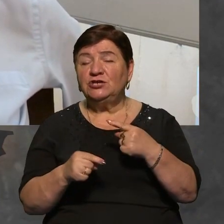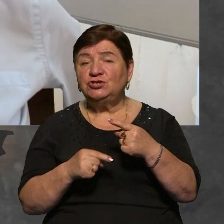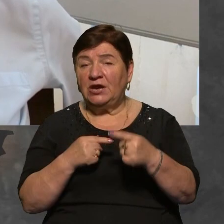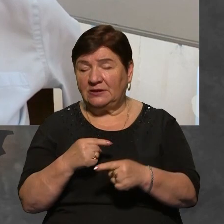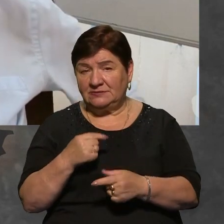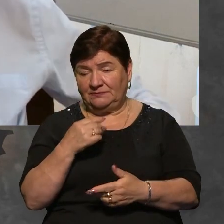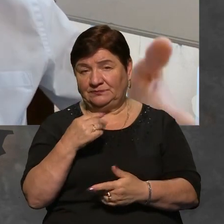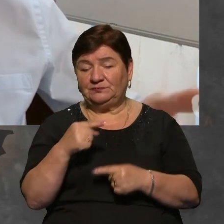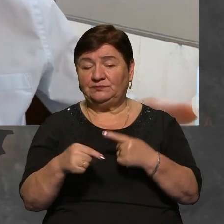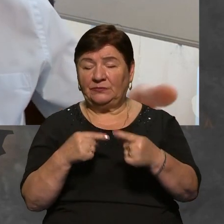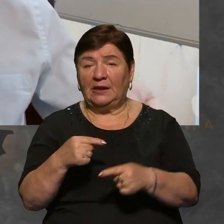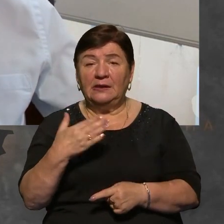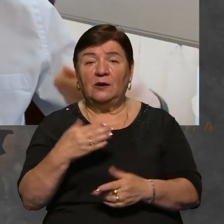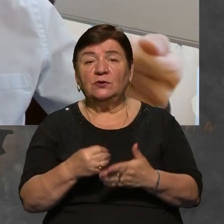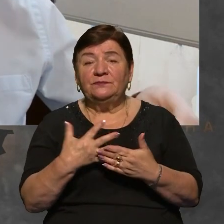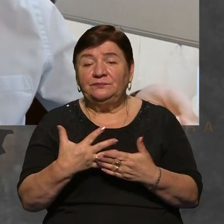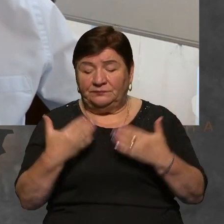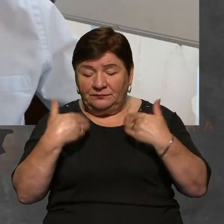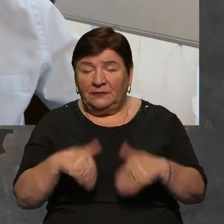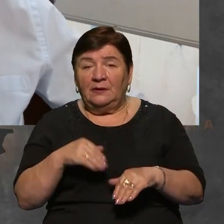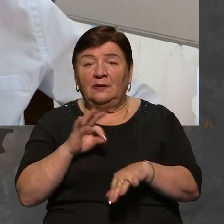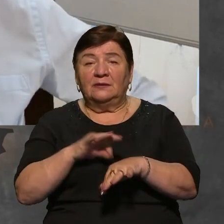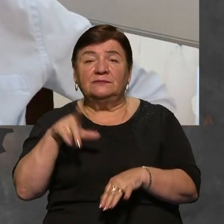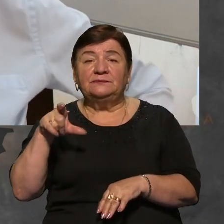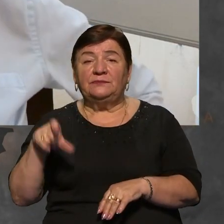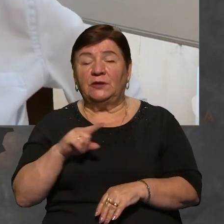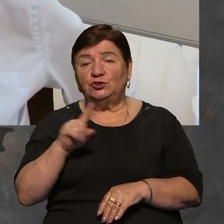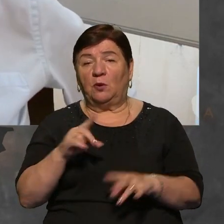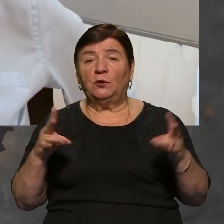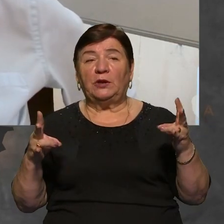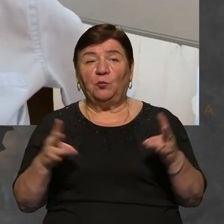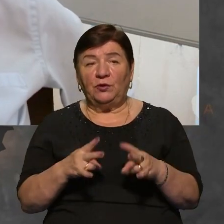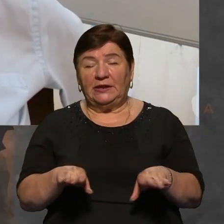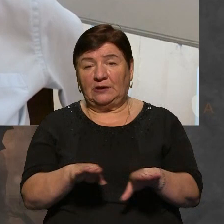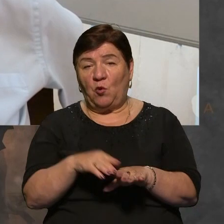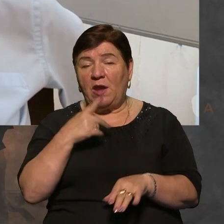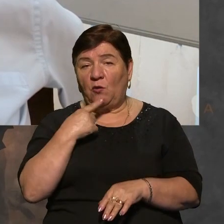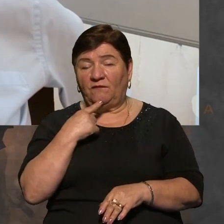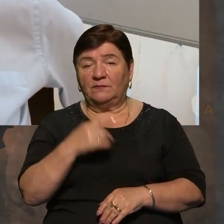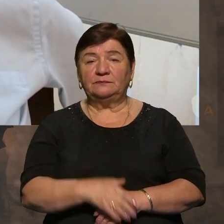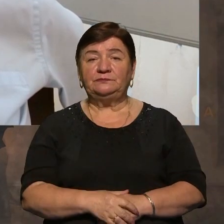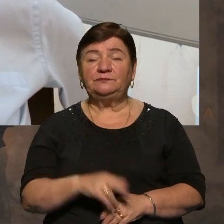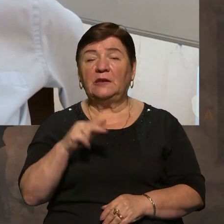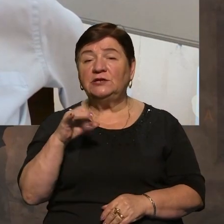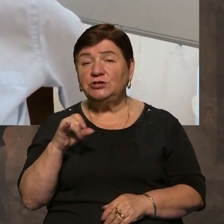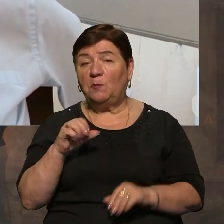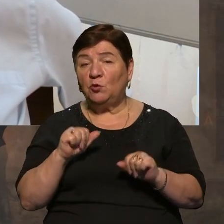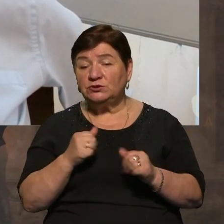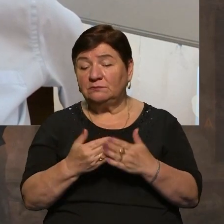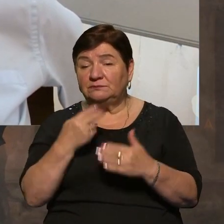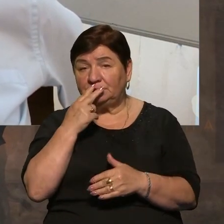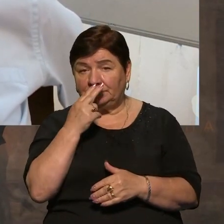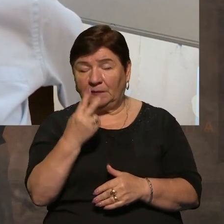доступ. І оцінити стан пацієнта, що він дійсно не потребує переливання крові. Чи може це означати, що в